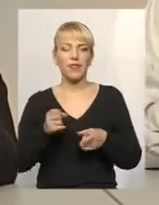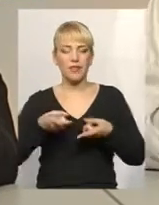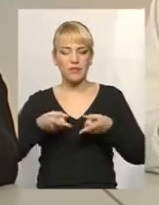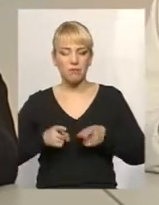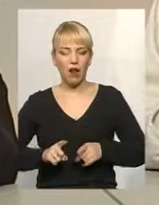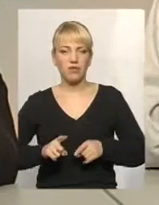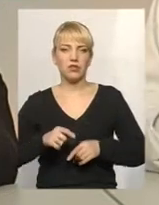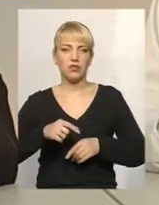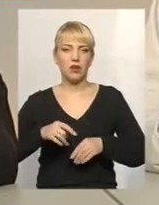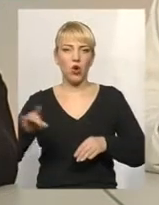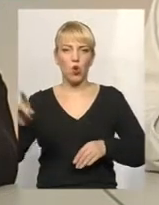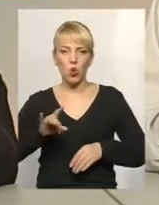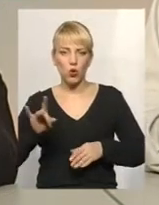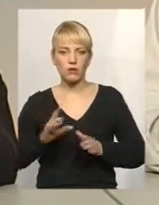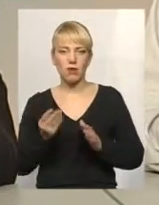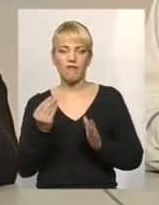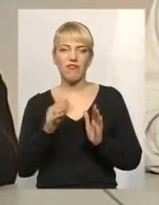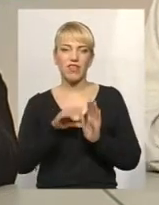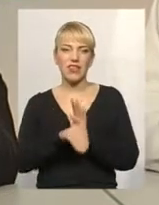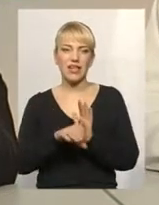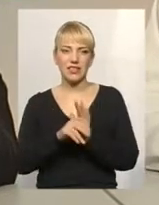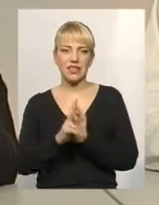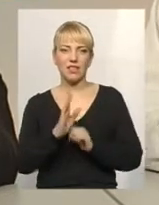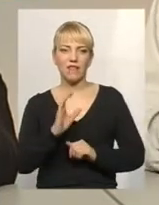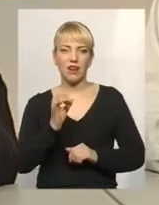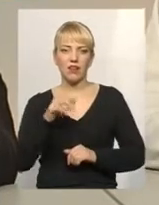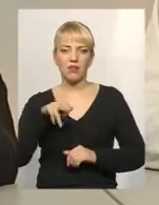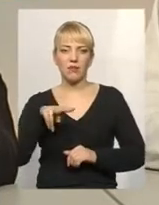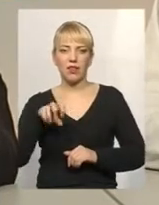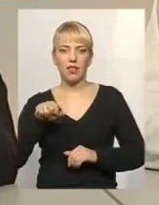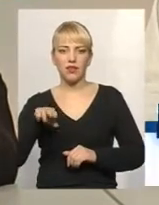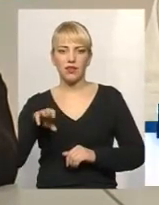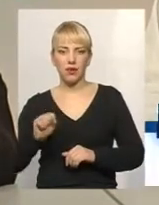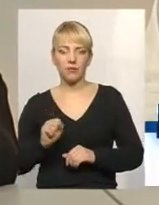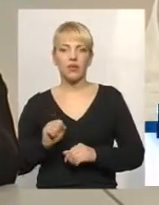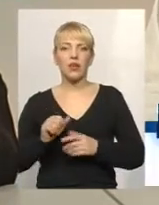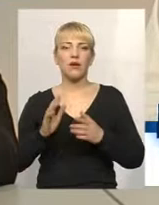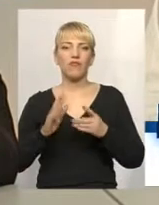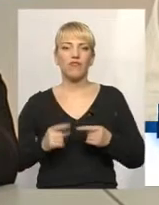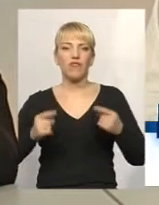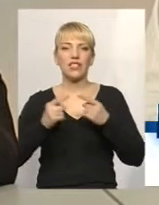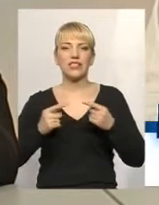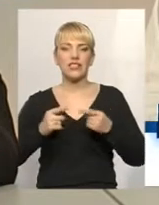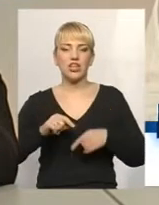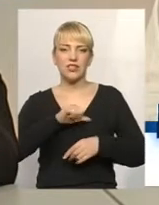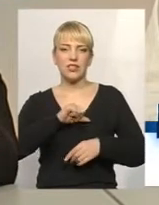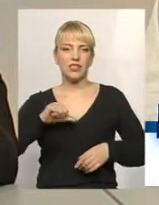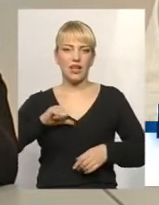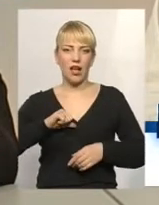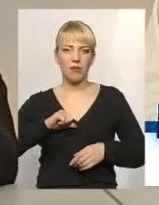Насправді, розмір внесків, квартплати, як сказав слухач, визначається самими